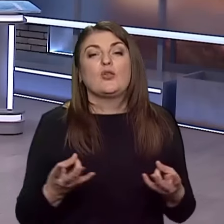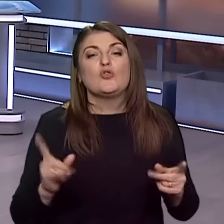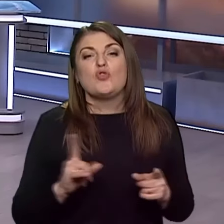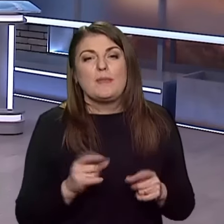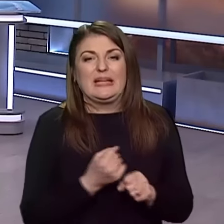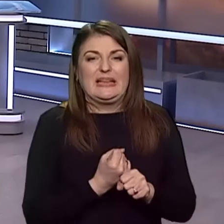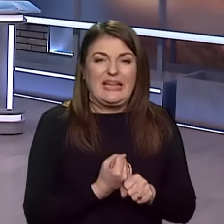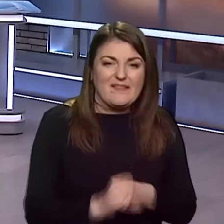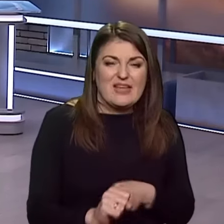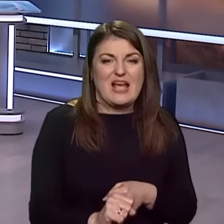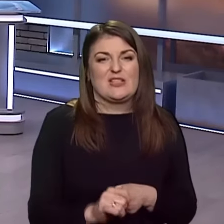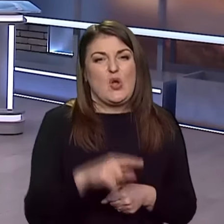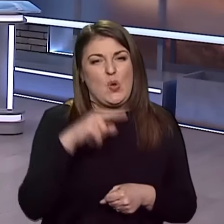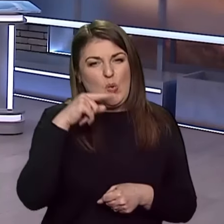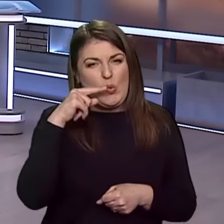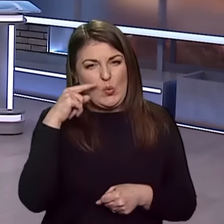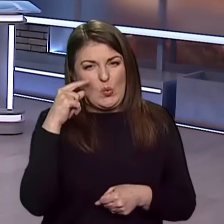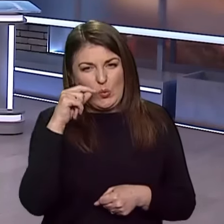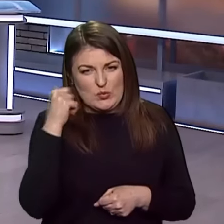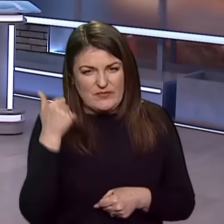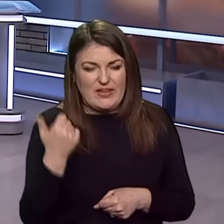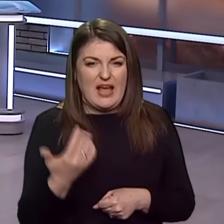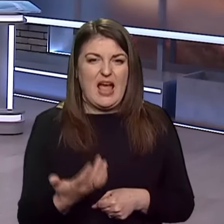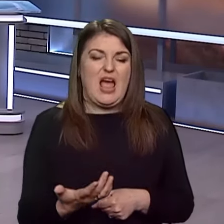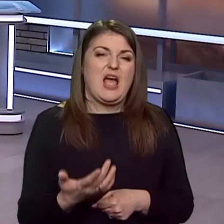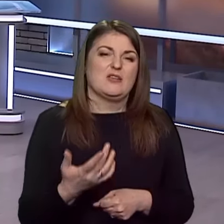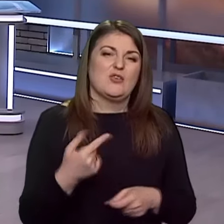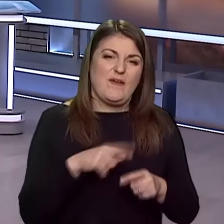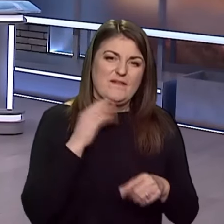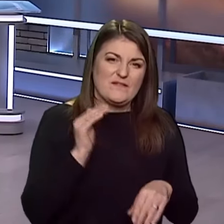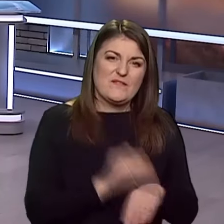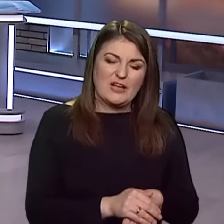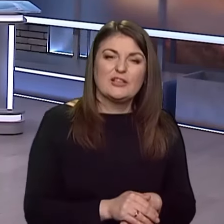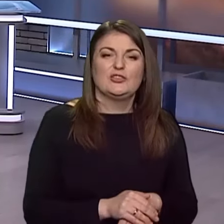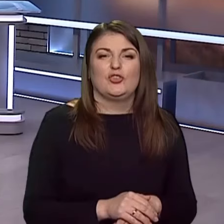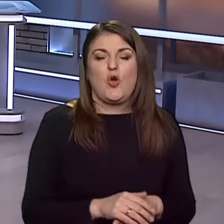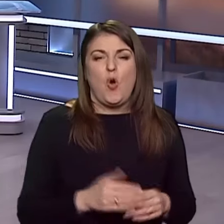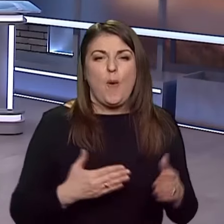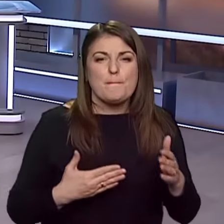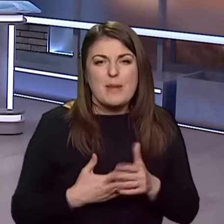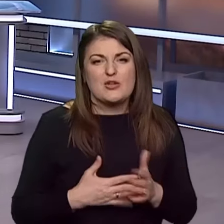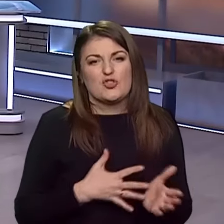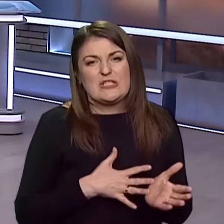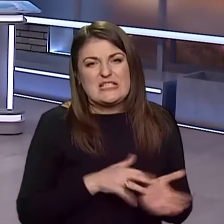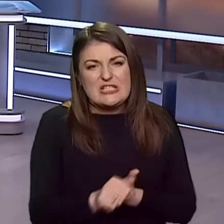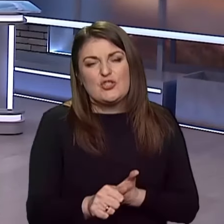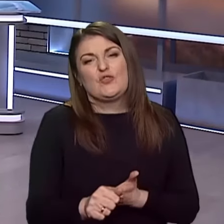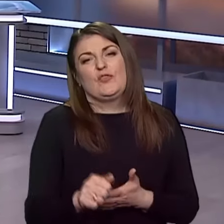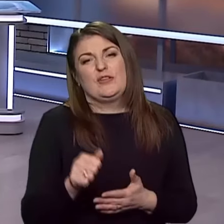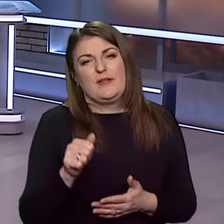нав'язувати і русифікацію, і фактично обмежувати, знищувати